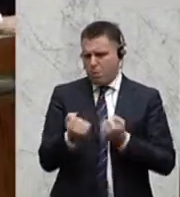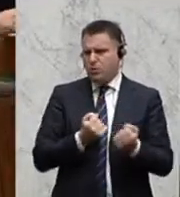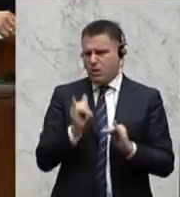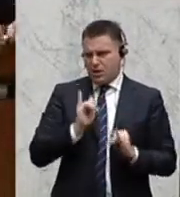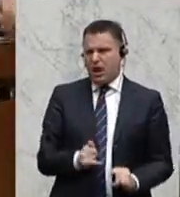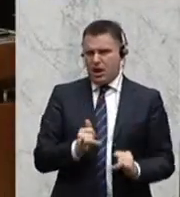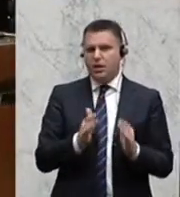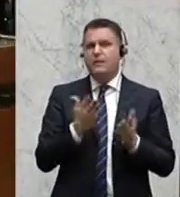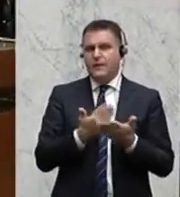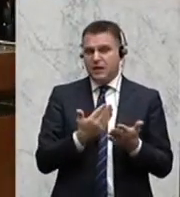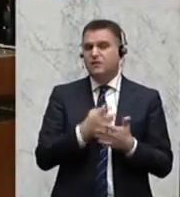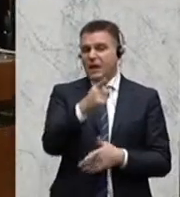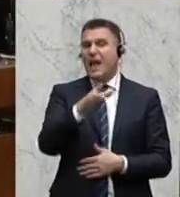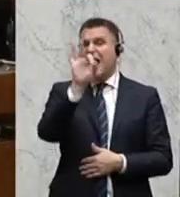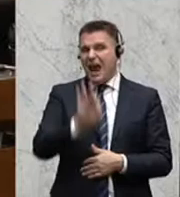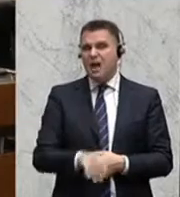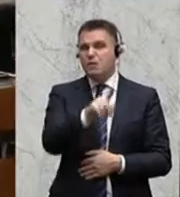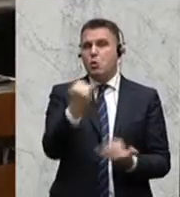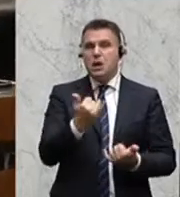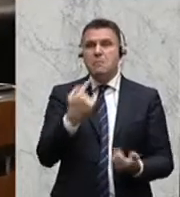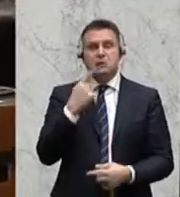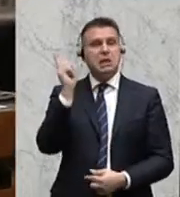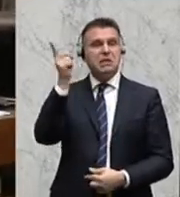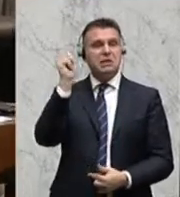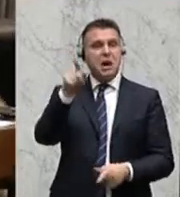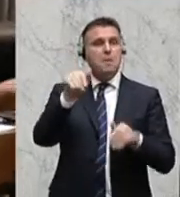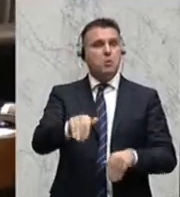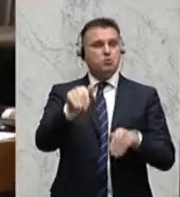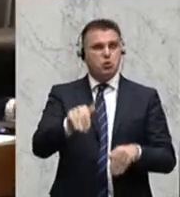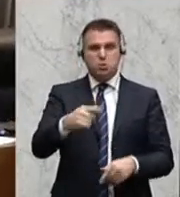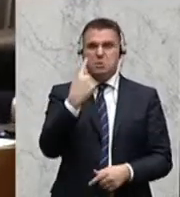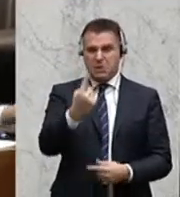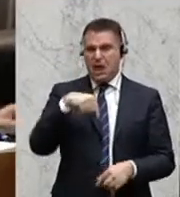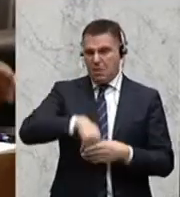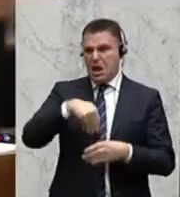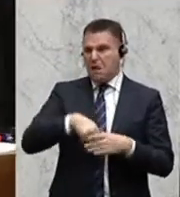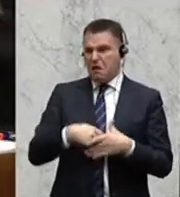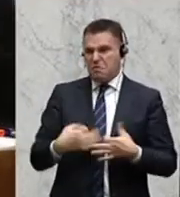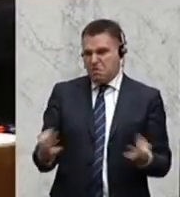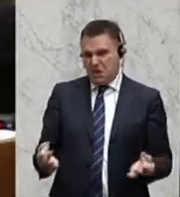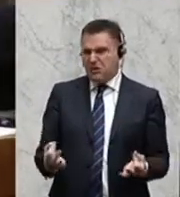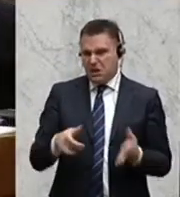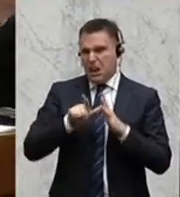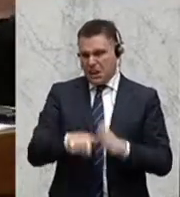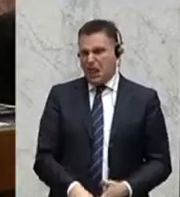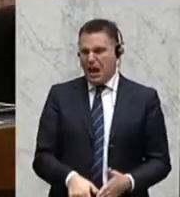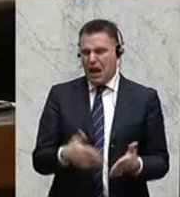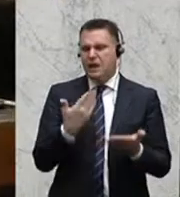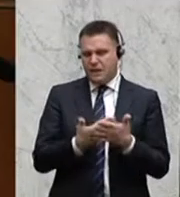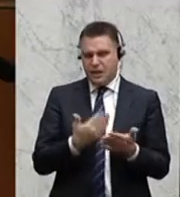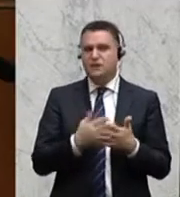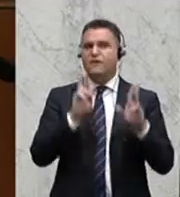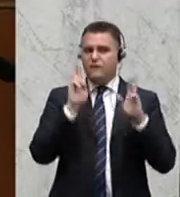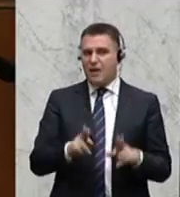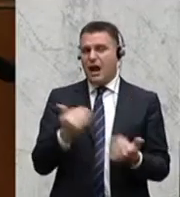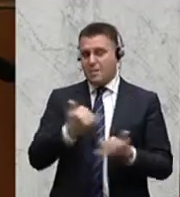Ich bitte nur sozusagen, gerade die freiheitliche Partei nicht oberlehrerhaft dann ganz offen jetzt hier in Schulnoten verteilt und dann Forderungen in den Raum stellt, dass wir wirklich bei den